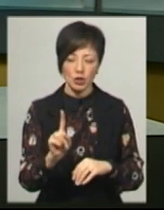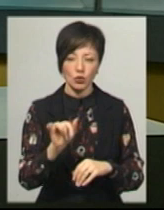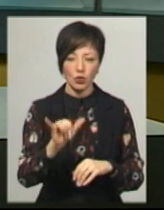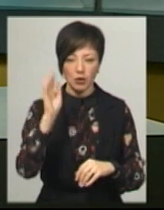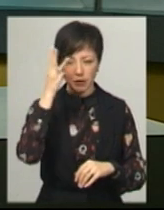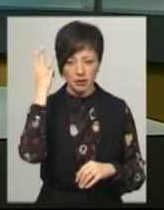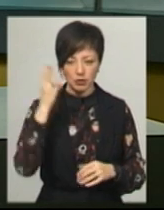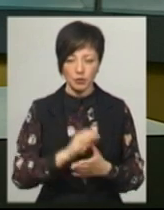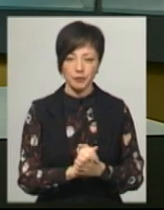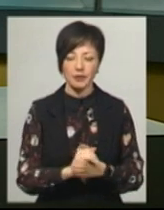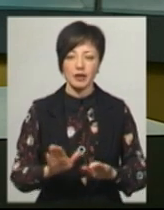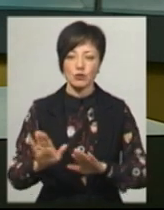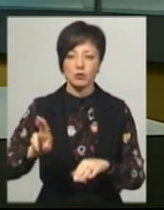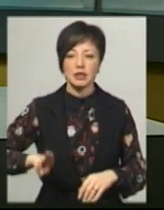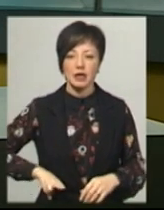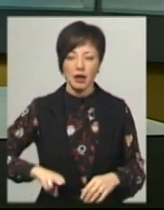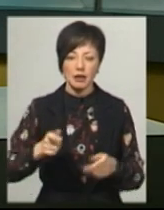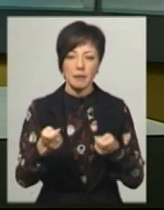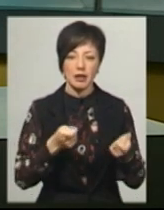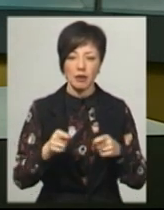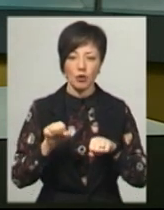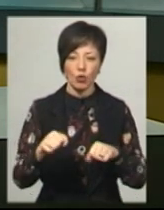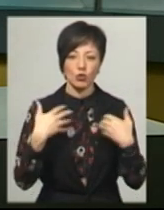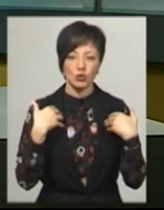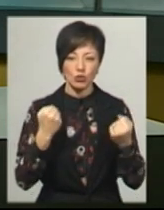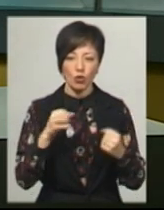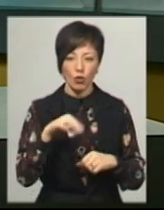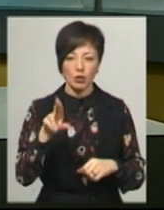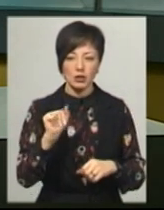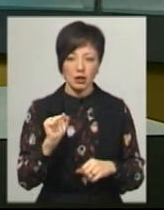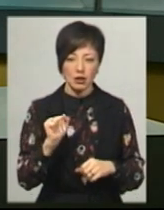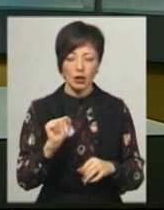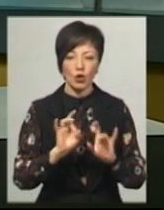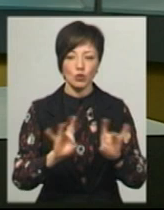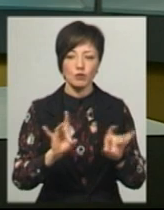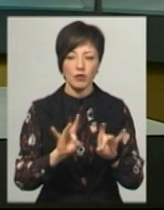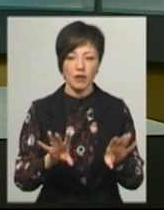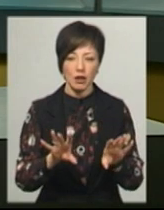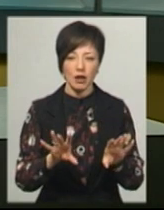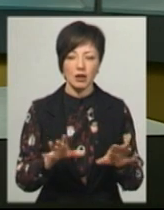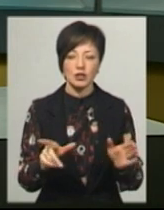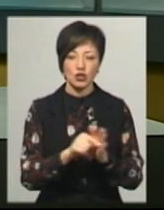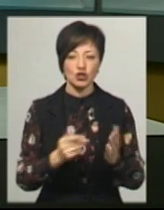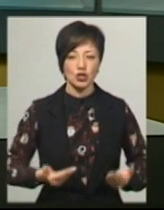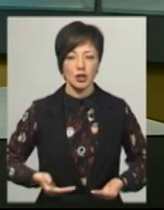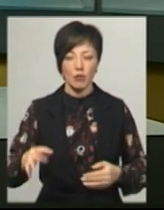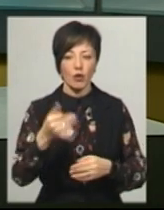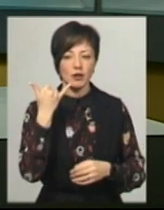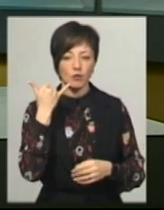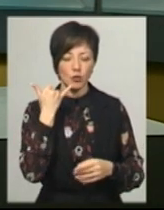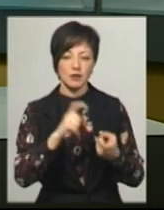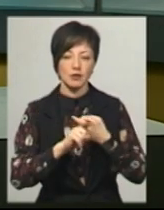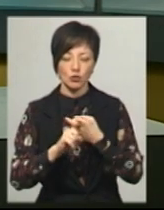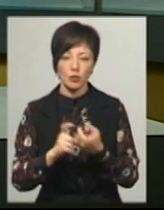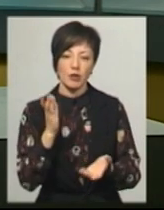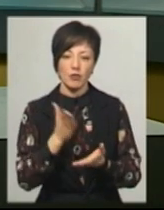Хмельницькому. Заступниця директора Департаменту охорони здоров'я ОДА Тетяна Косовська розповіла, з жителями області на телефонному зв